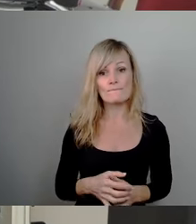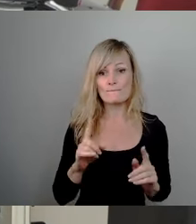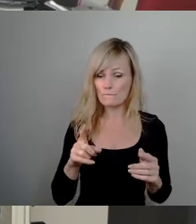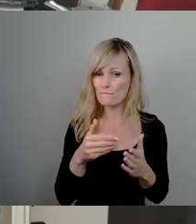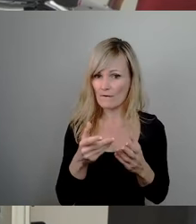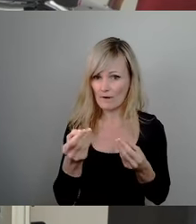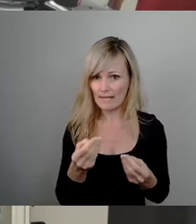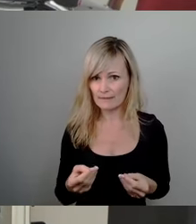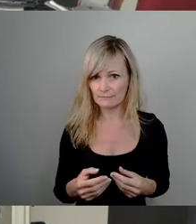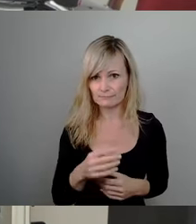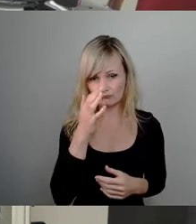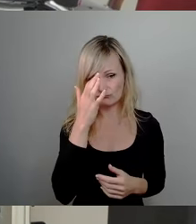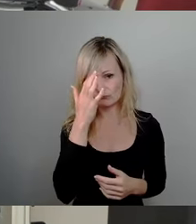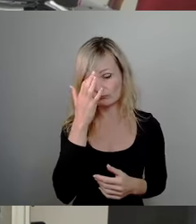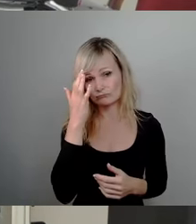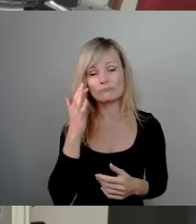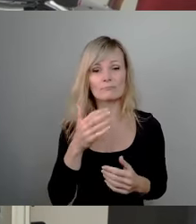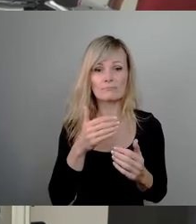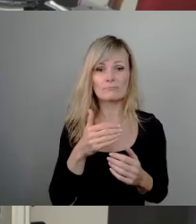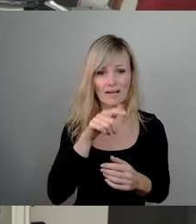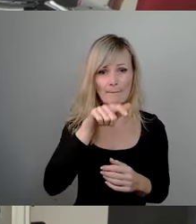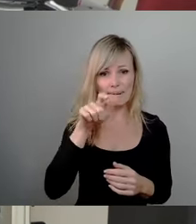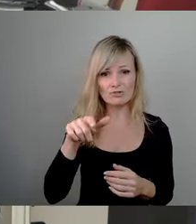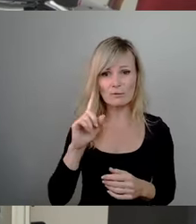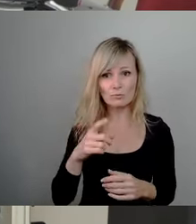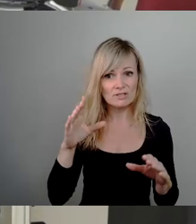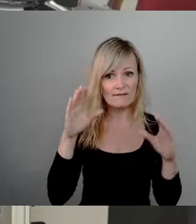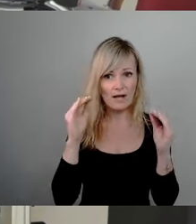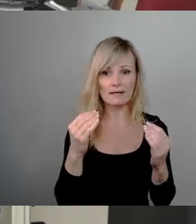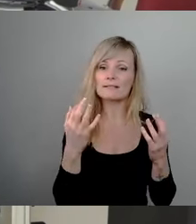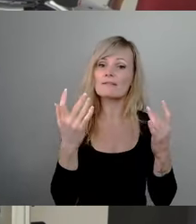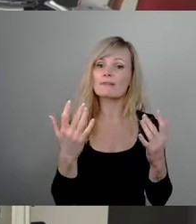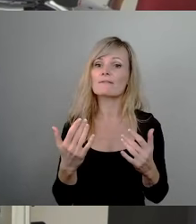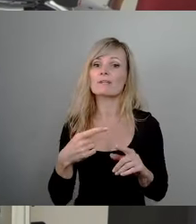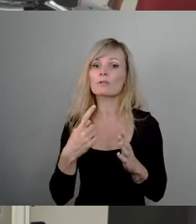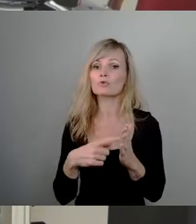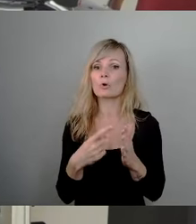erfahren, wie viel Steuern, wie viel Grundsteuer sie zahlen müssen. Deshalb müssen wir die Vorlage jetzt beschließen.